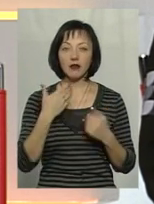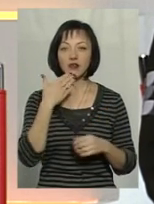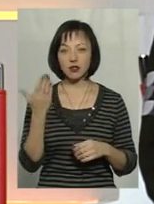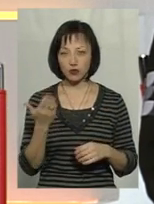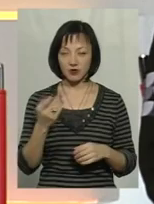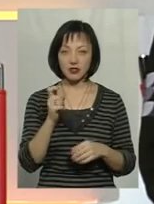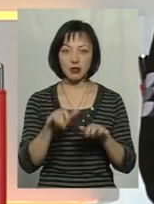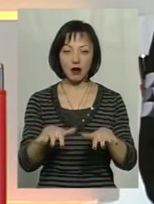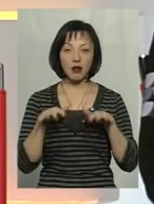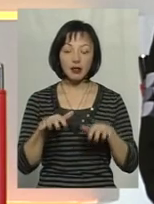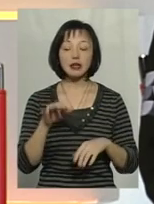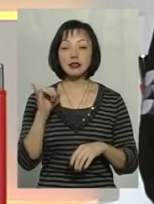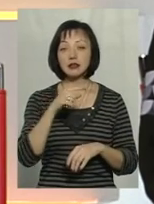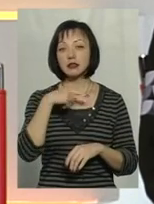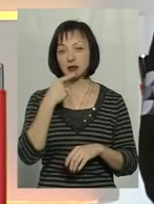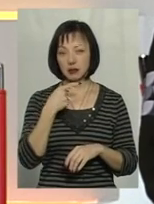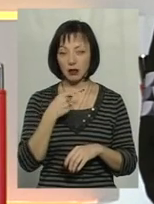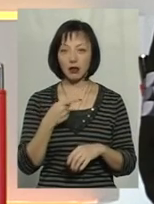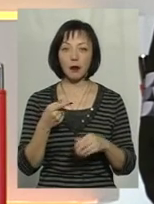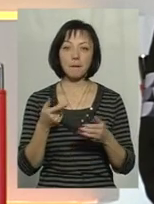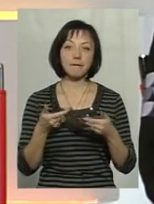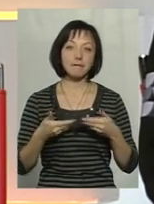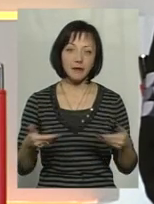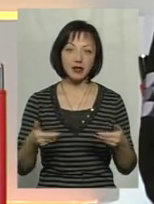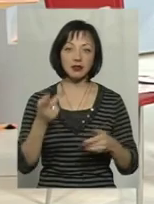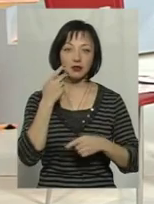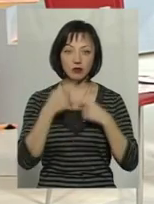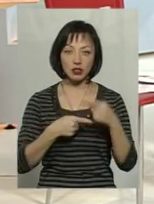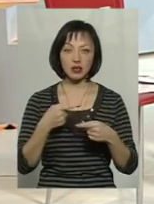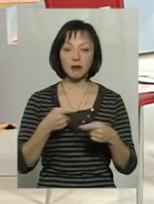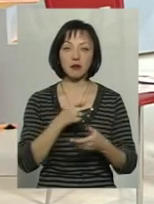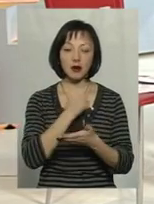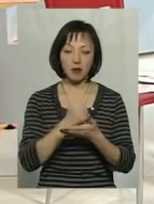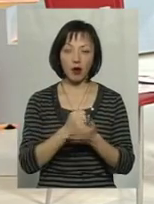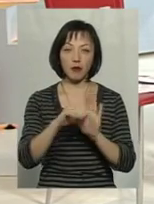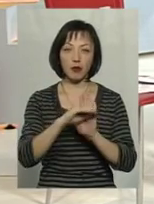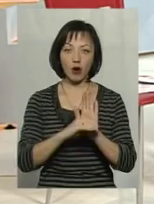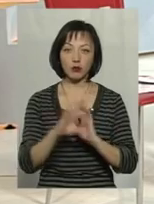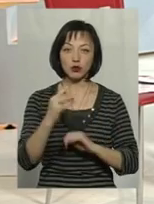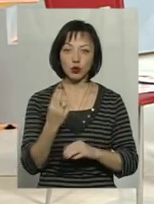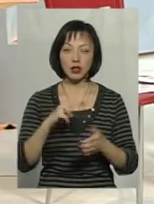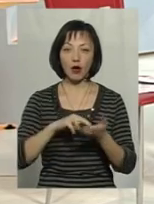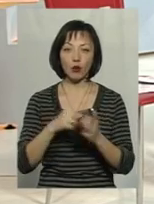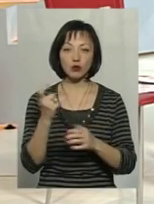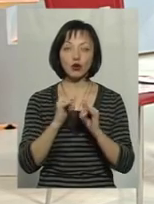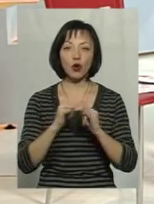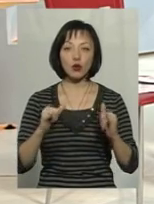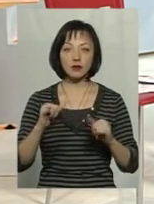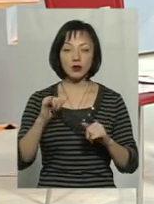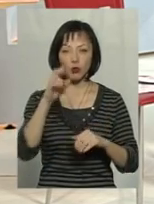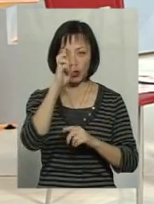сесійній залі і сказала, що ми кожний раз з вами приймаємо програму соціально-економічного розвитку країни,